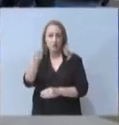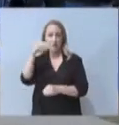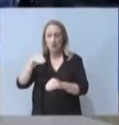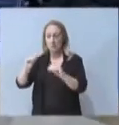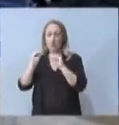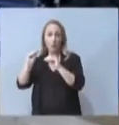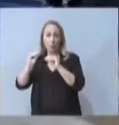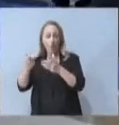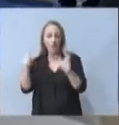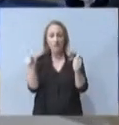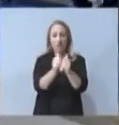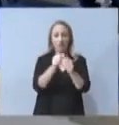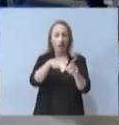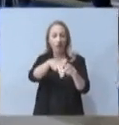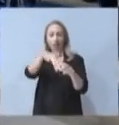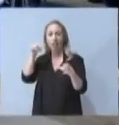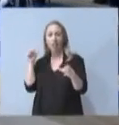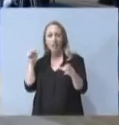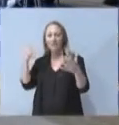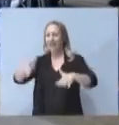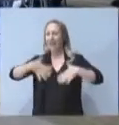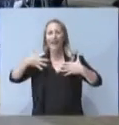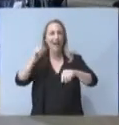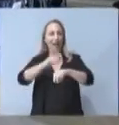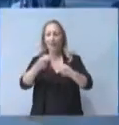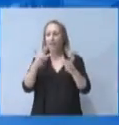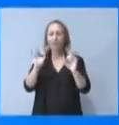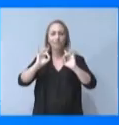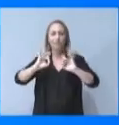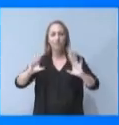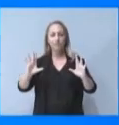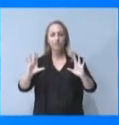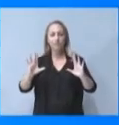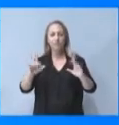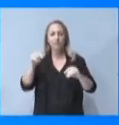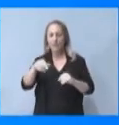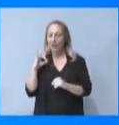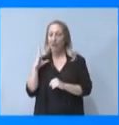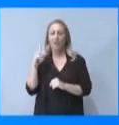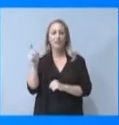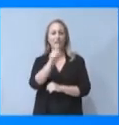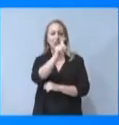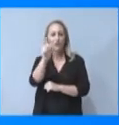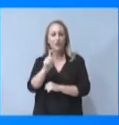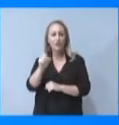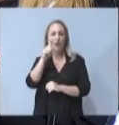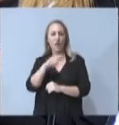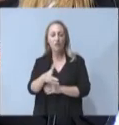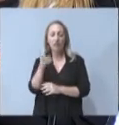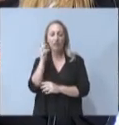μέσο νοικοκαιριό. Το παζλ συμπληρώνουν τα μέτρα υπέρ της απασχόλησης των επενδύσεων και της επιχειρηματικότητας,